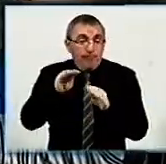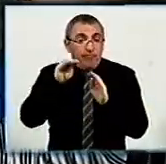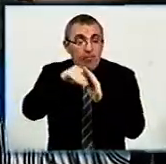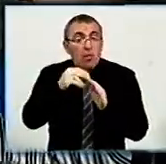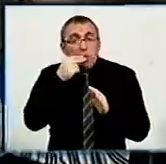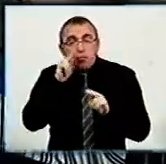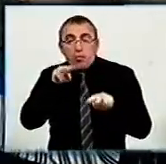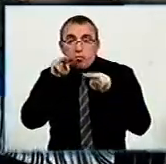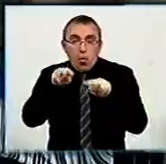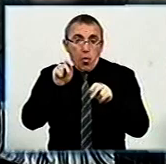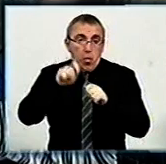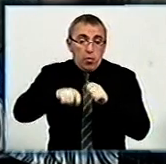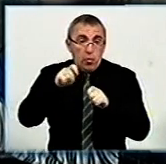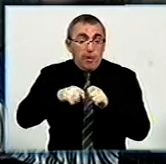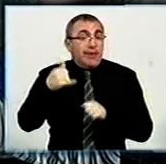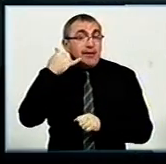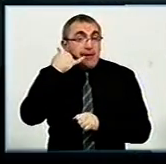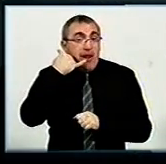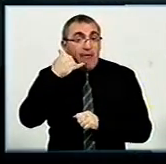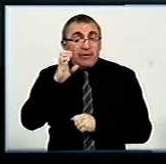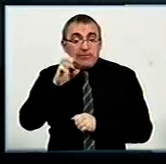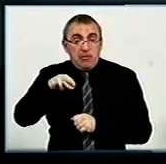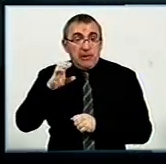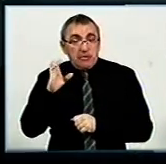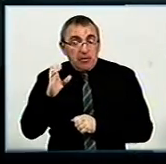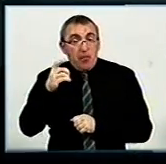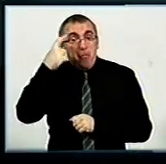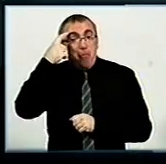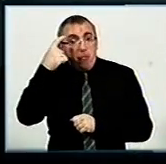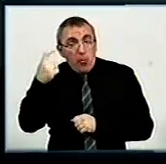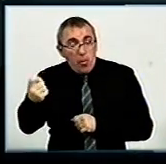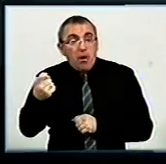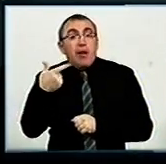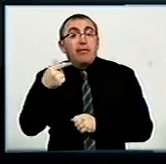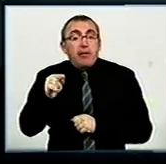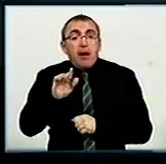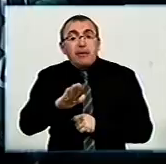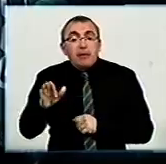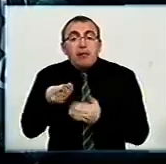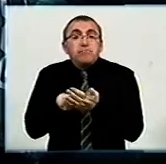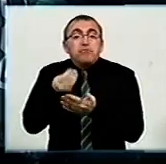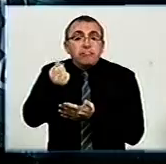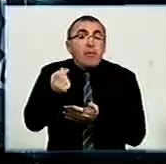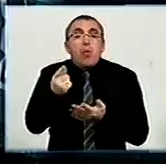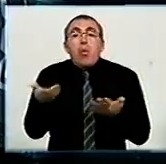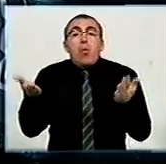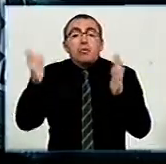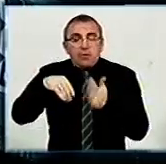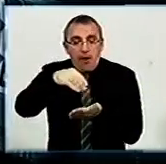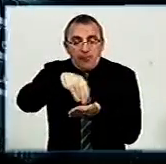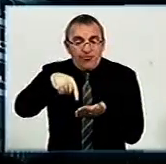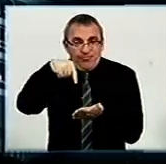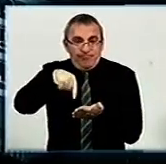зможуть контролювати. Тепер на телефон приходитиме есемес, в яких повідомлятиметься, де дитина розрахувалася, який залишок на рахунку.